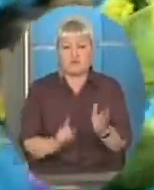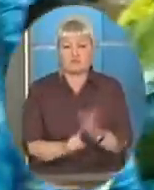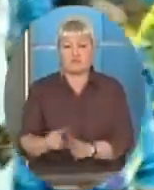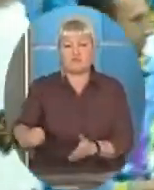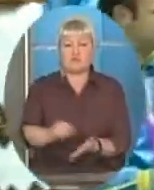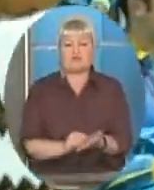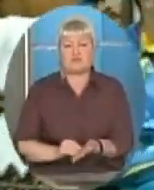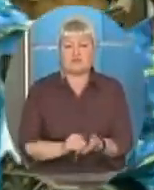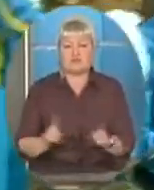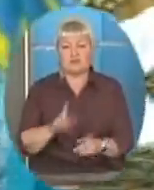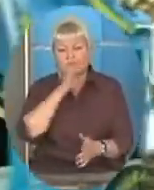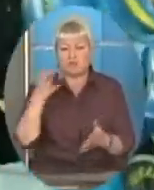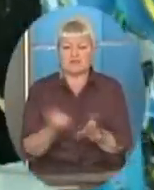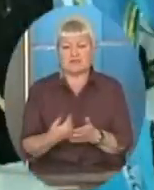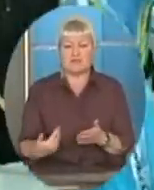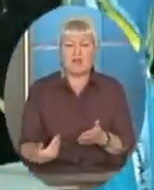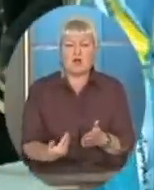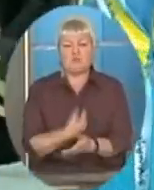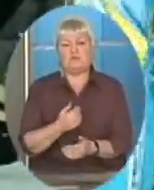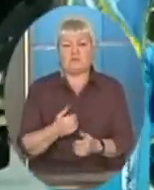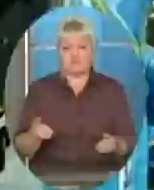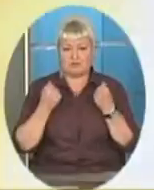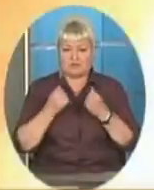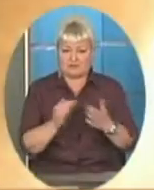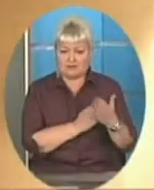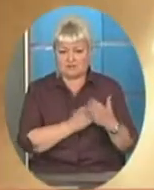тренуватися, аби досягати нових спортивних вершин.